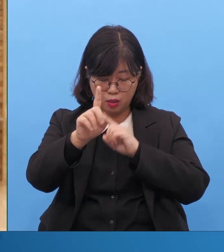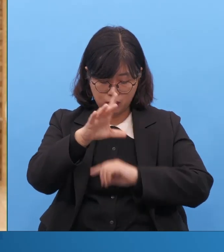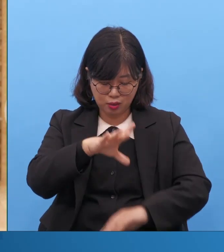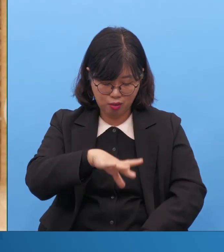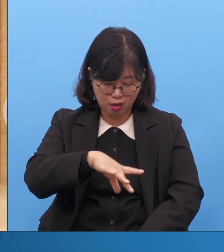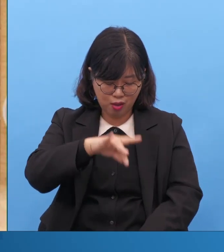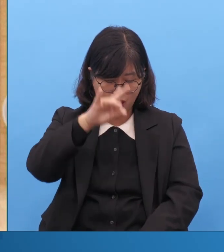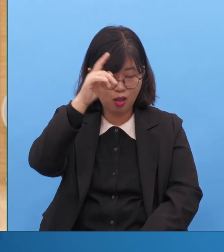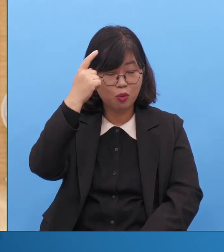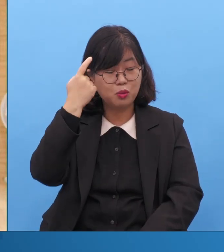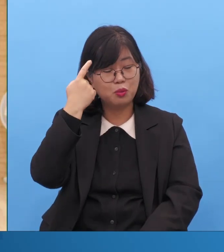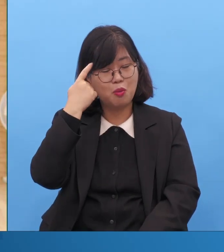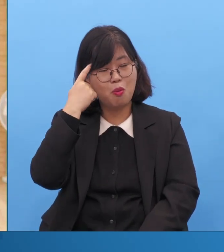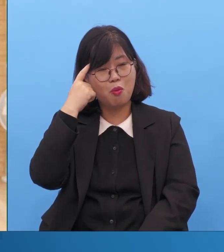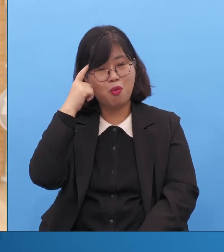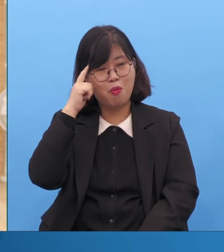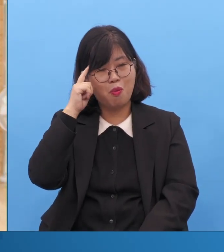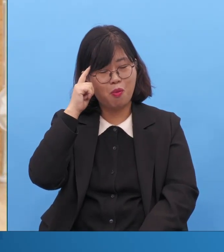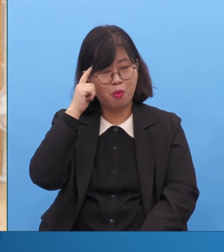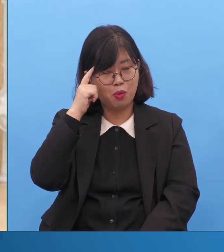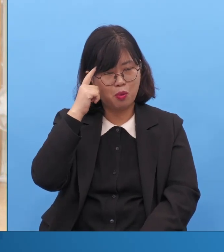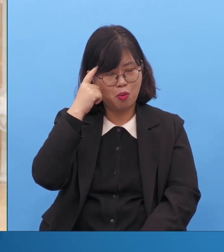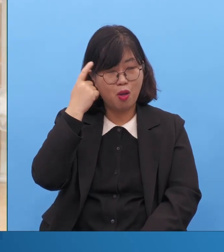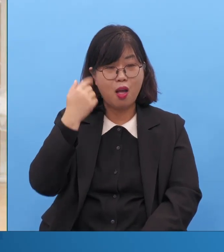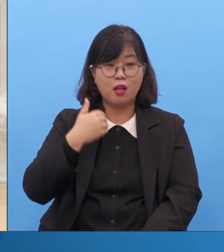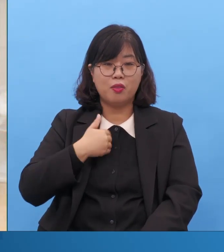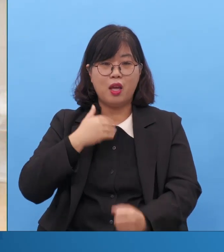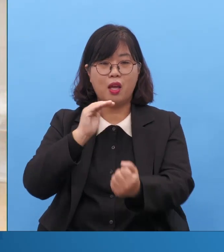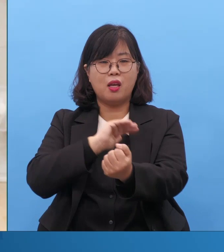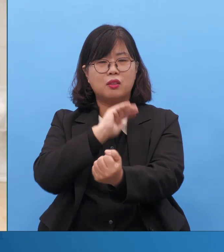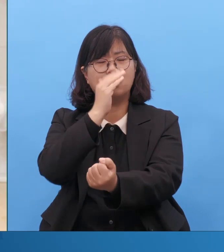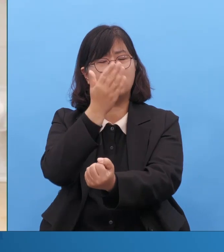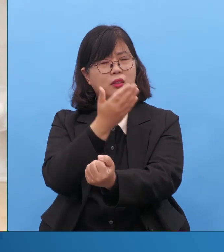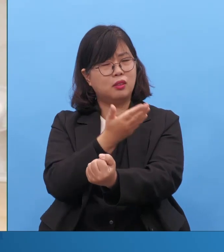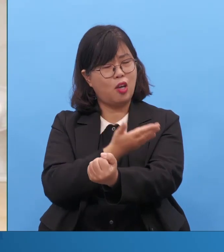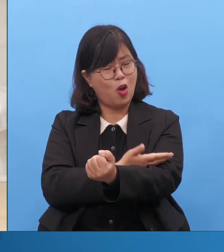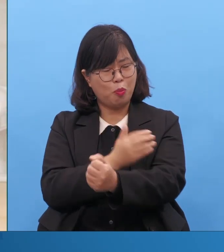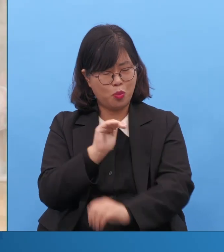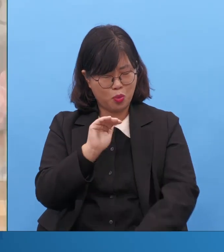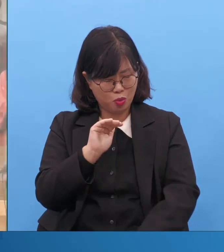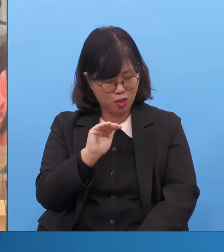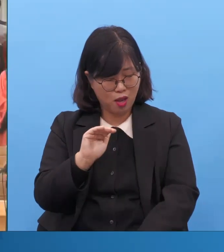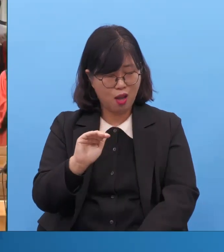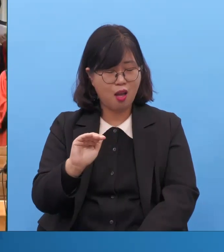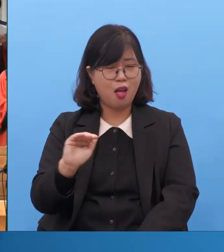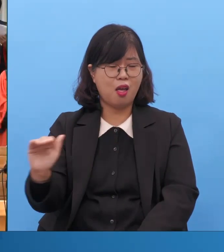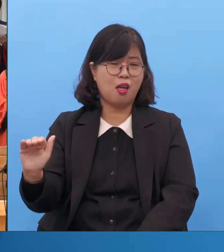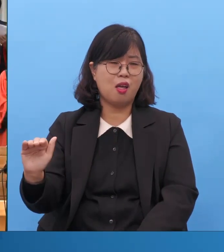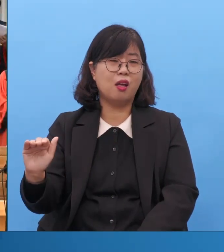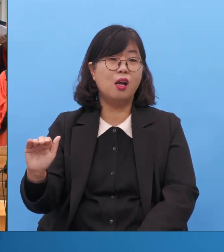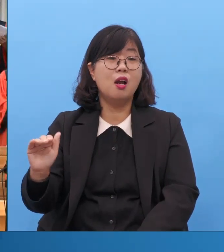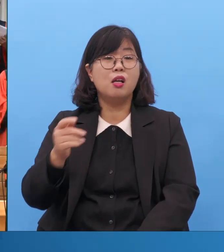세우고 내 능력보다